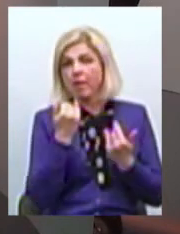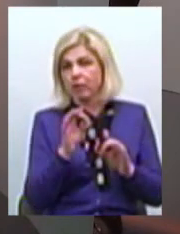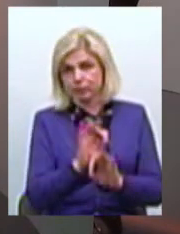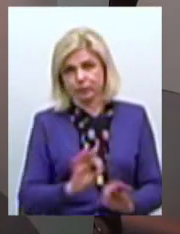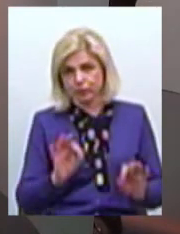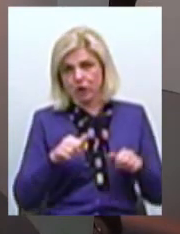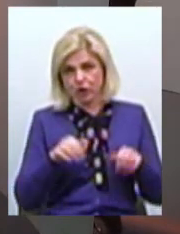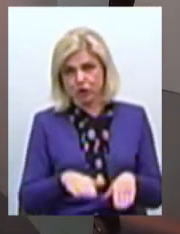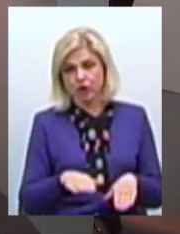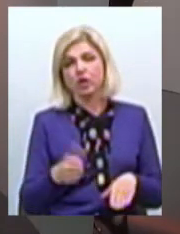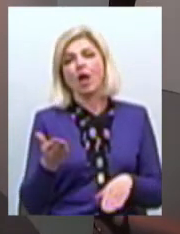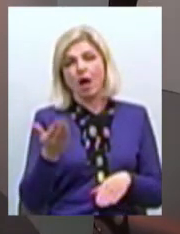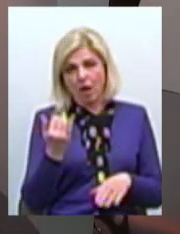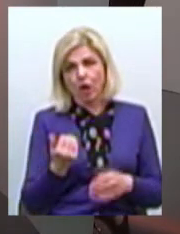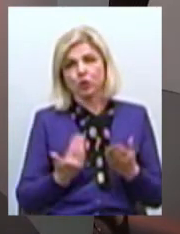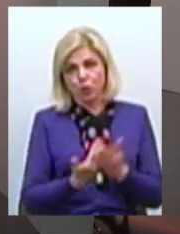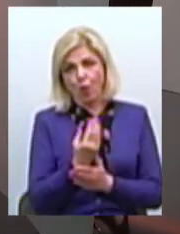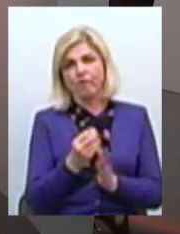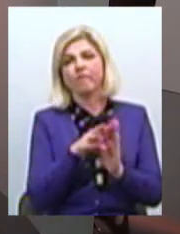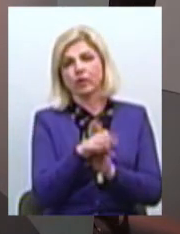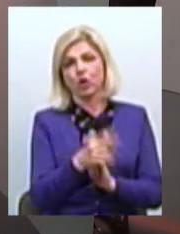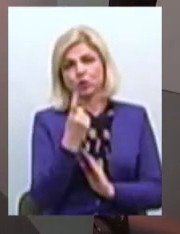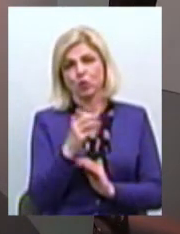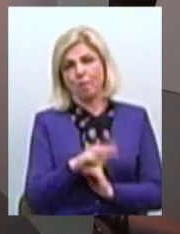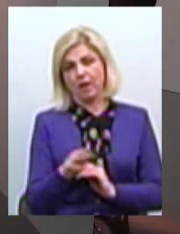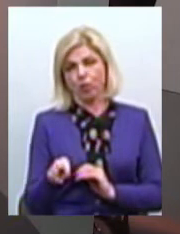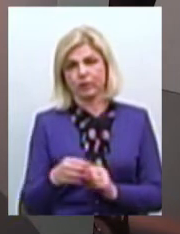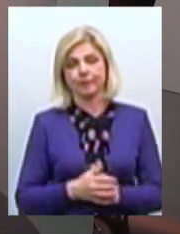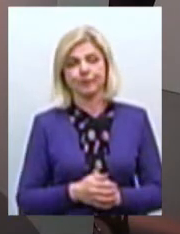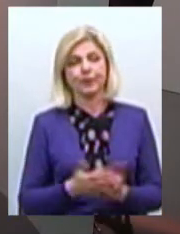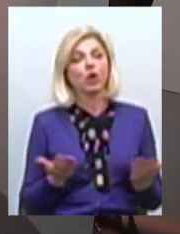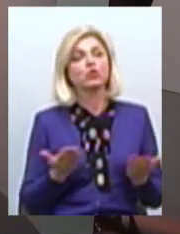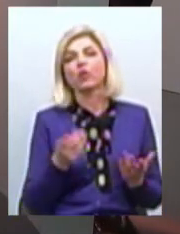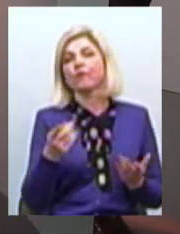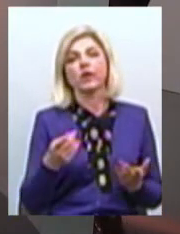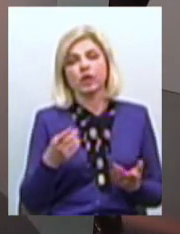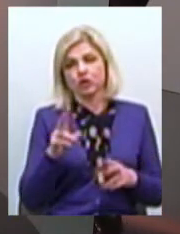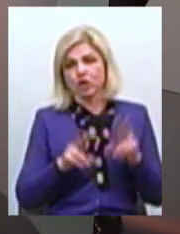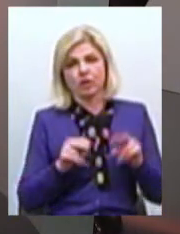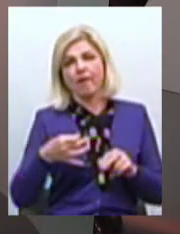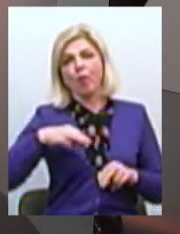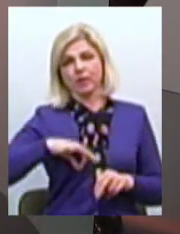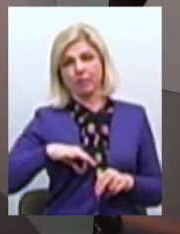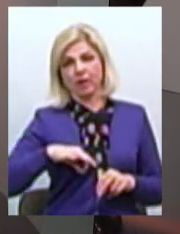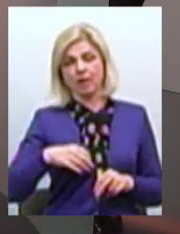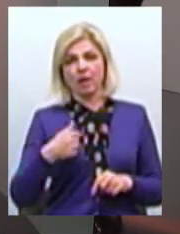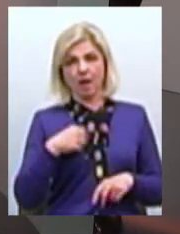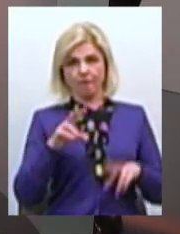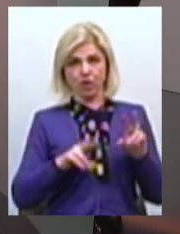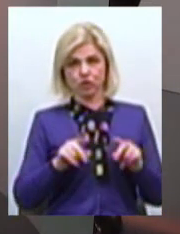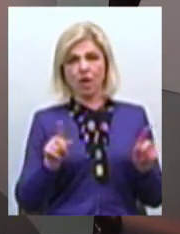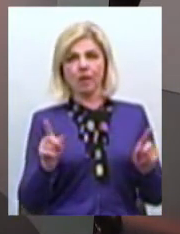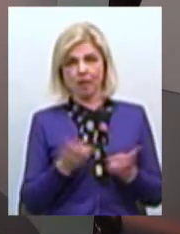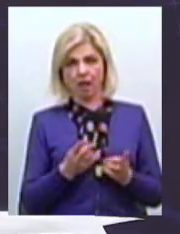вкладіть знову 100 мільйонів Який варіант вирішення проблеми ви вважаєте оптимальним? Я вважаю, що ми повинні всі варіанти